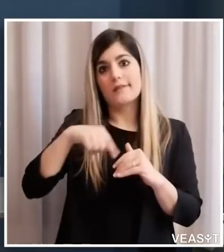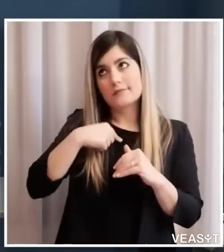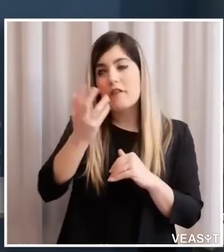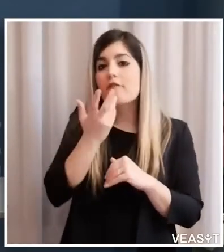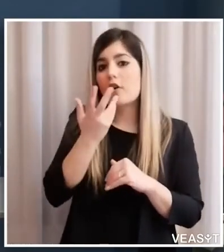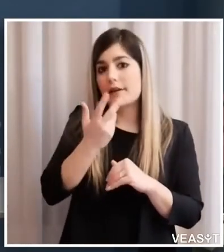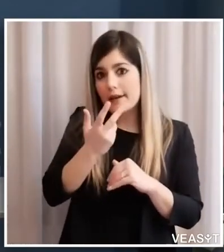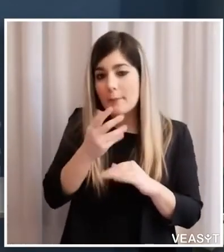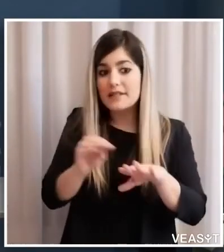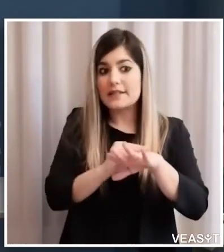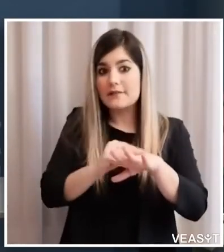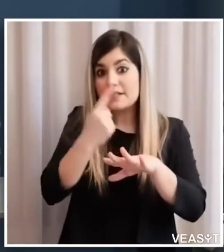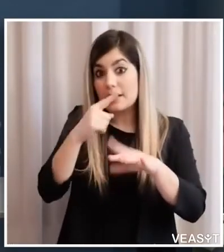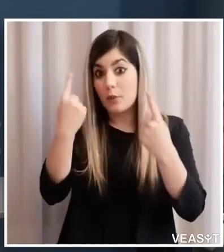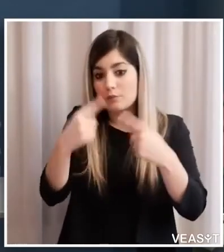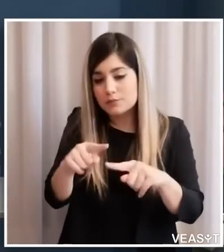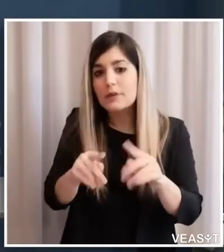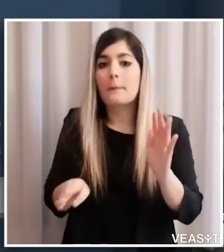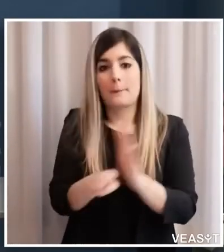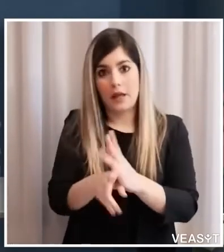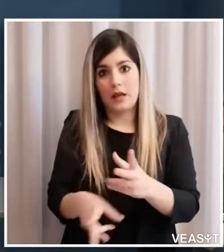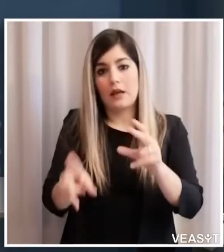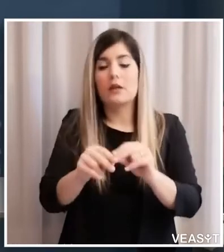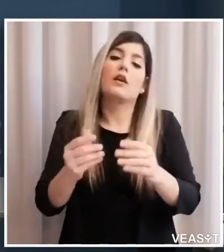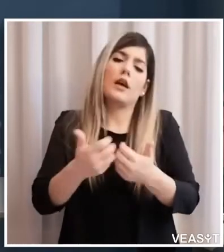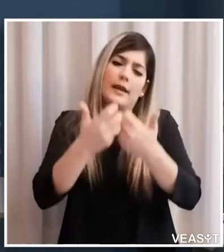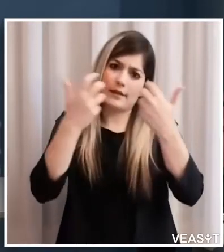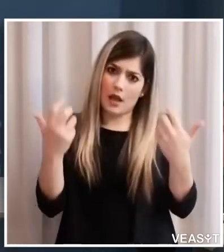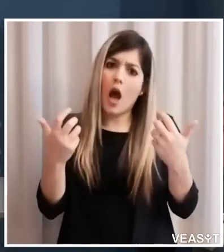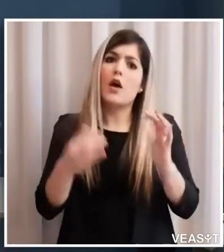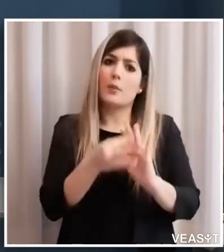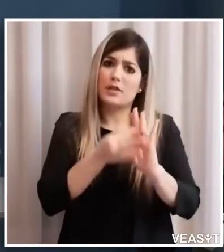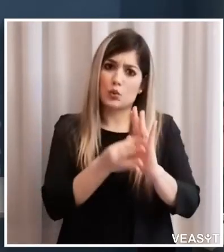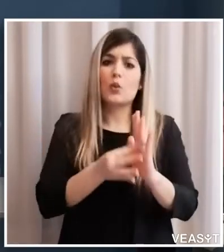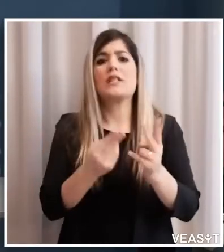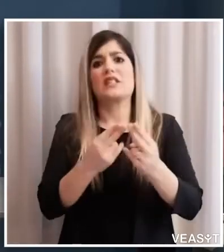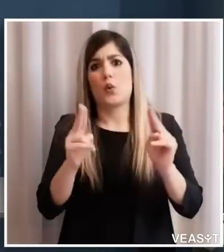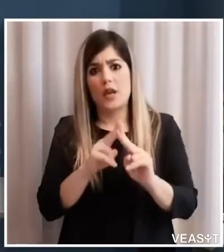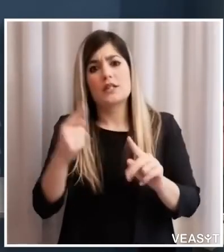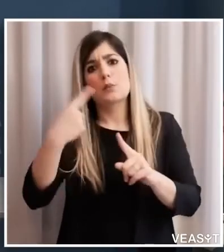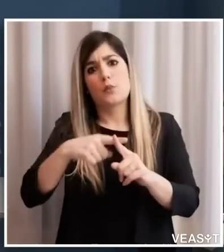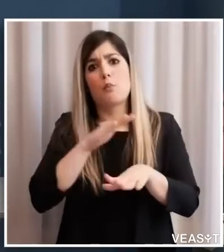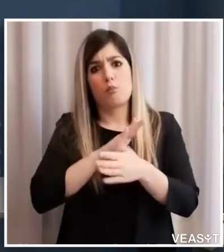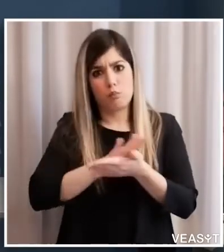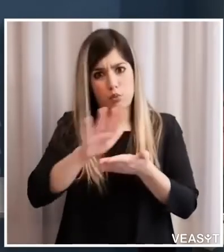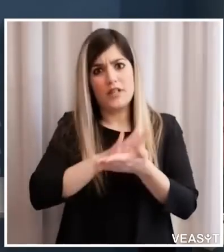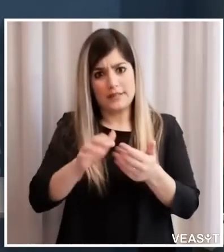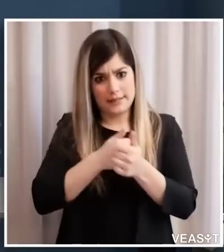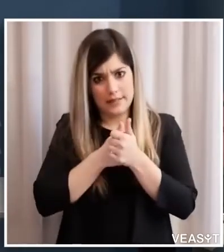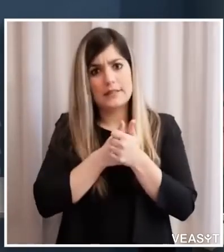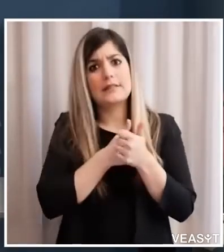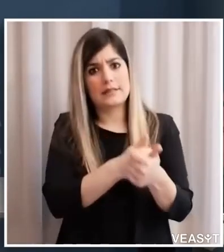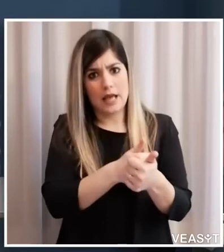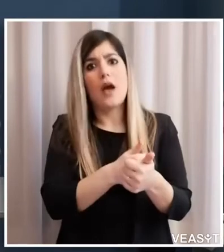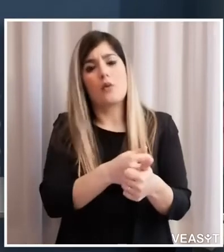tutte le misure di sicurezza e di igiene che dovranno essere intraprese per motivi di salvaguardare i bambini